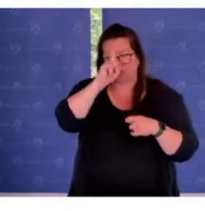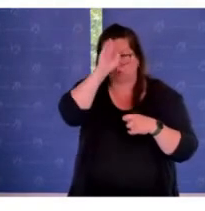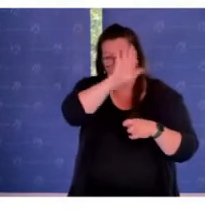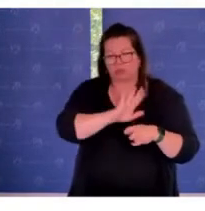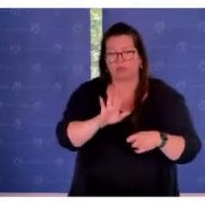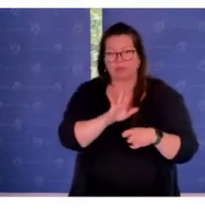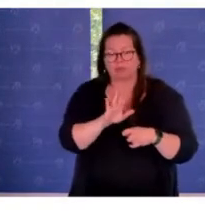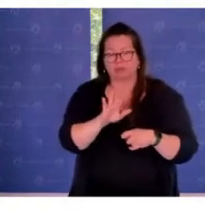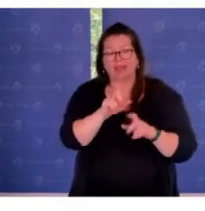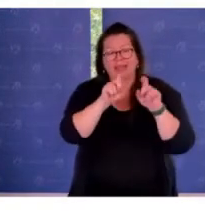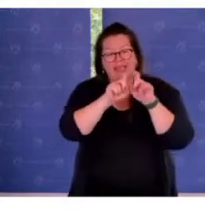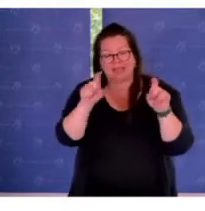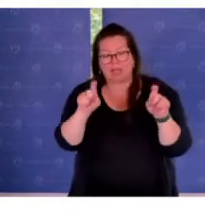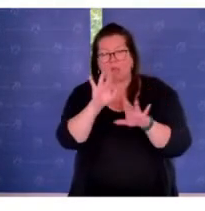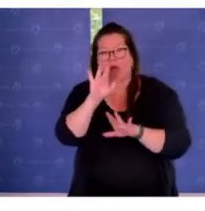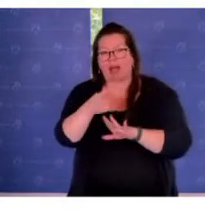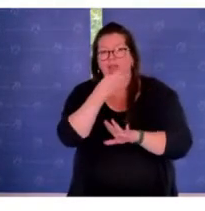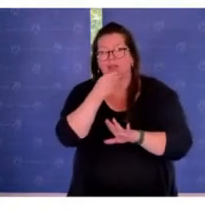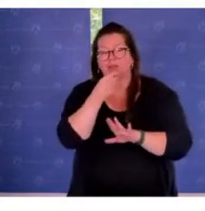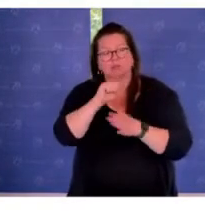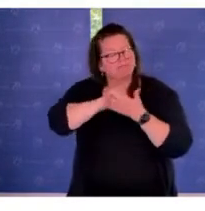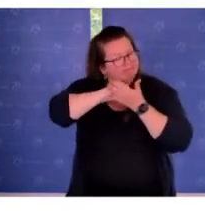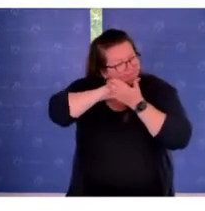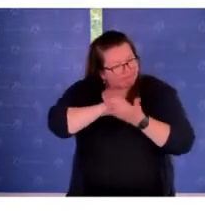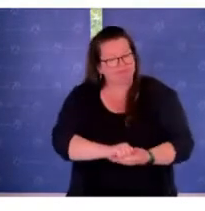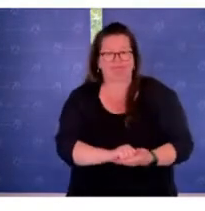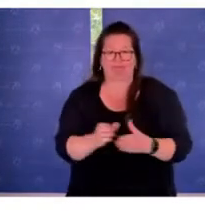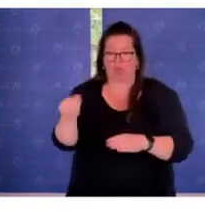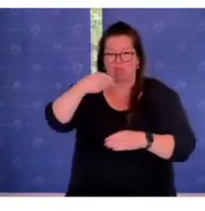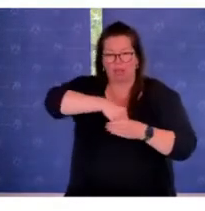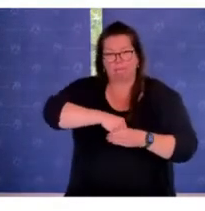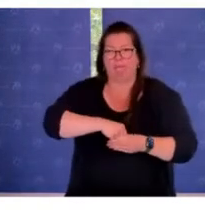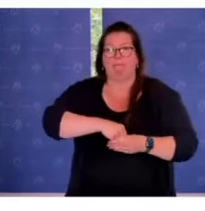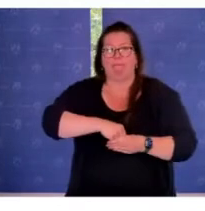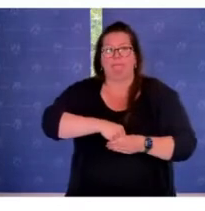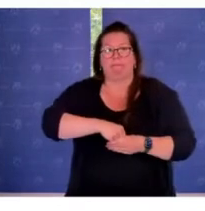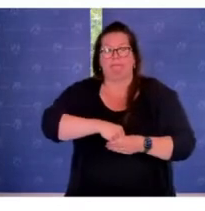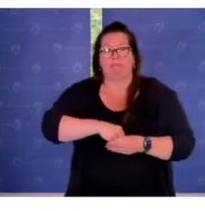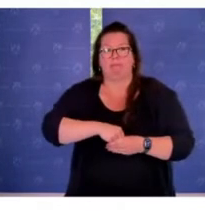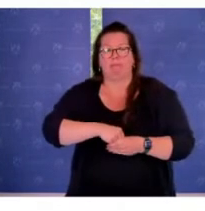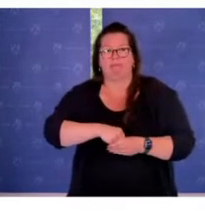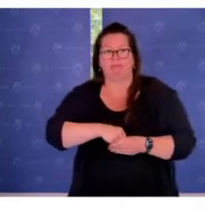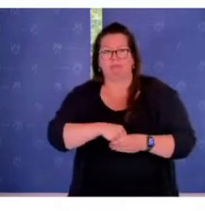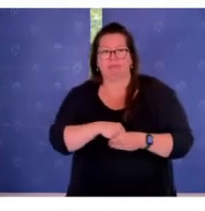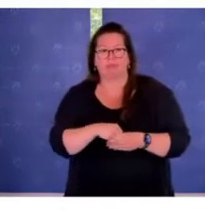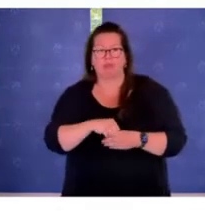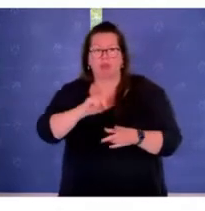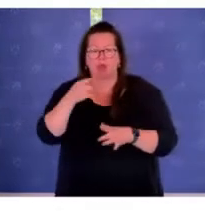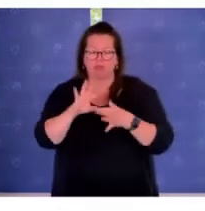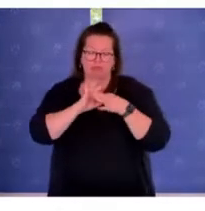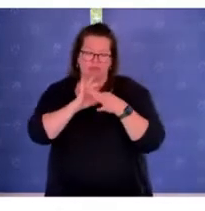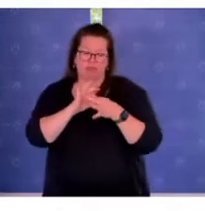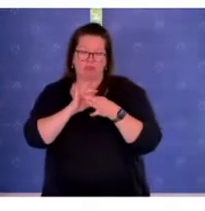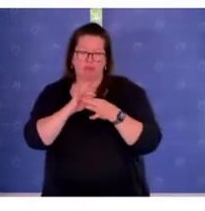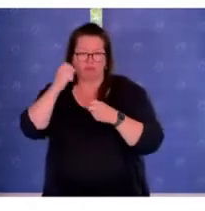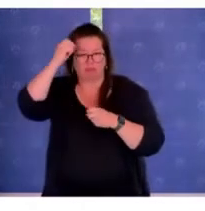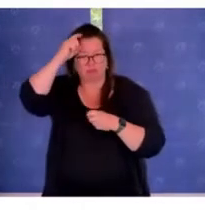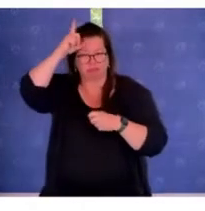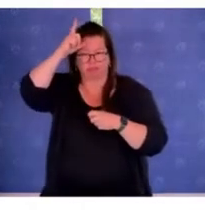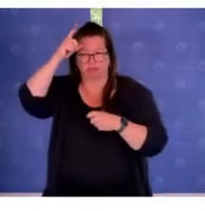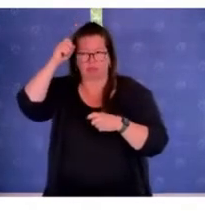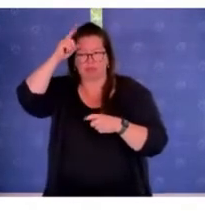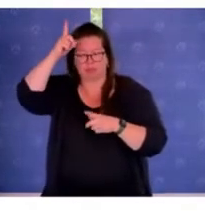antisemitischer Diskriminierung ausdrücklich benannt worden ist. Im Übrigen auch hier unter Hinzuziehung der Expertise des